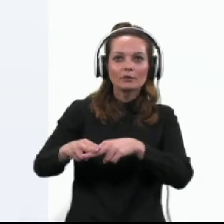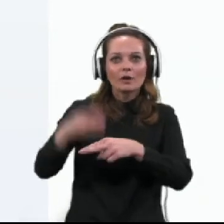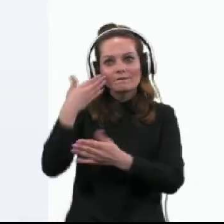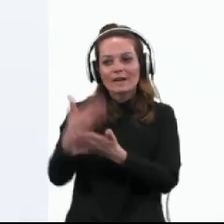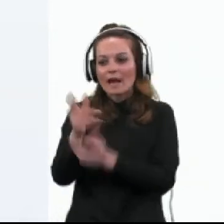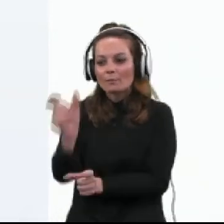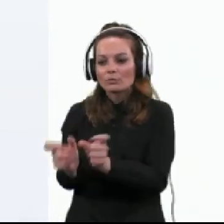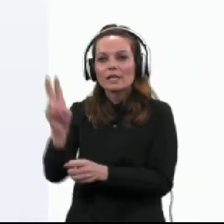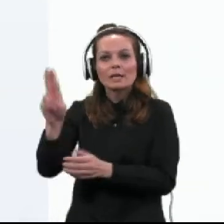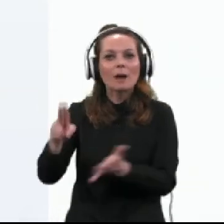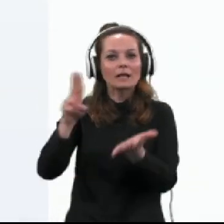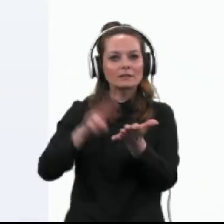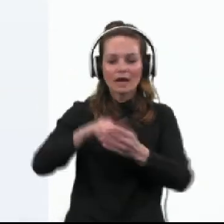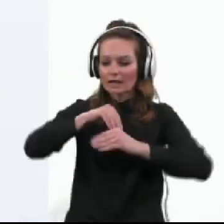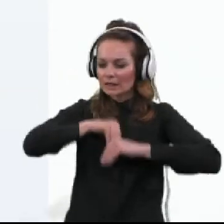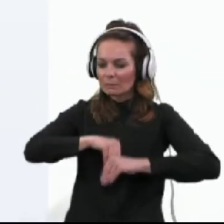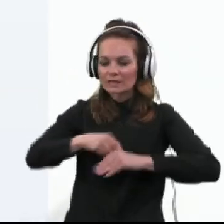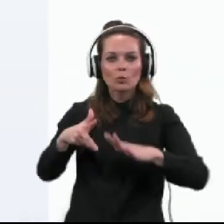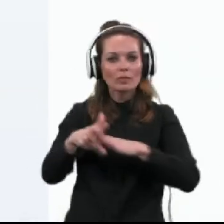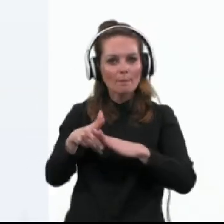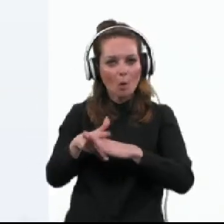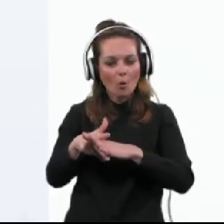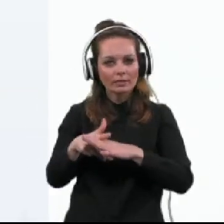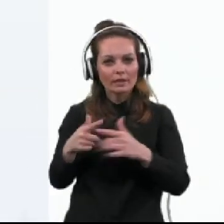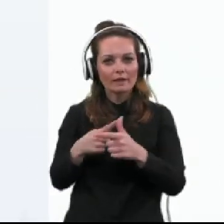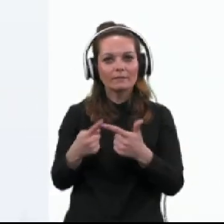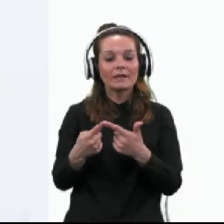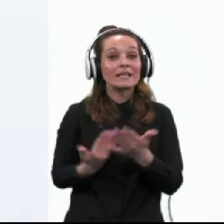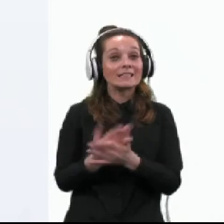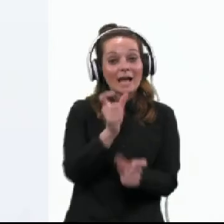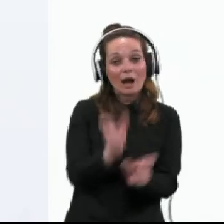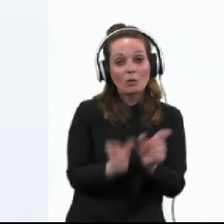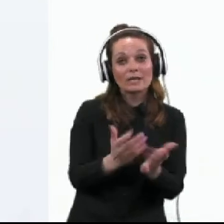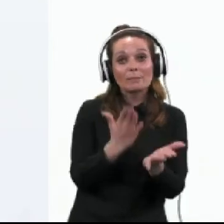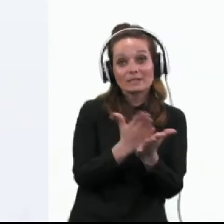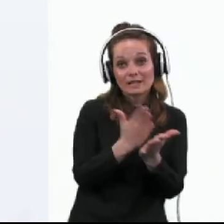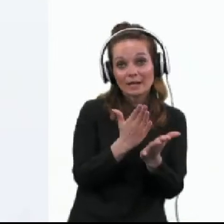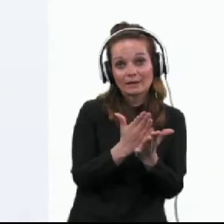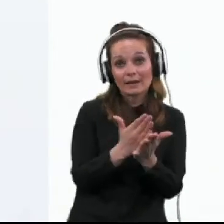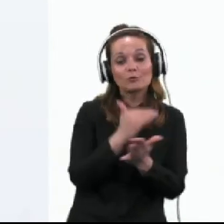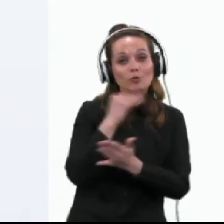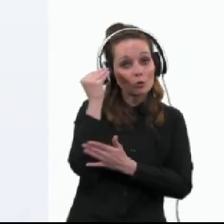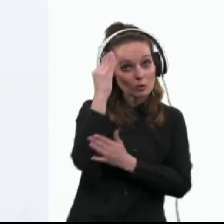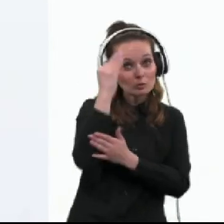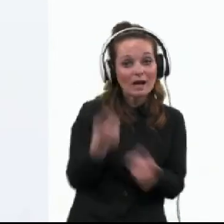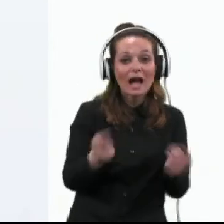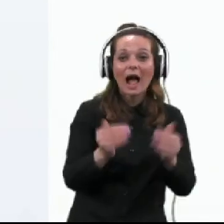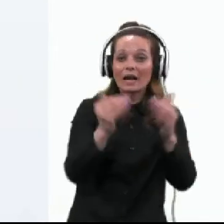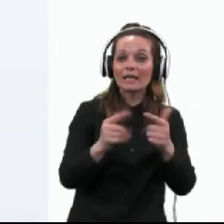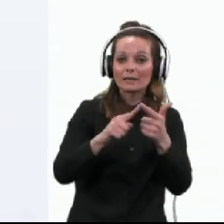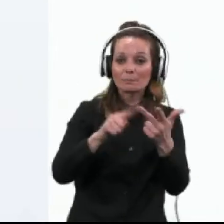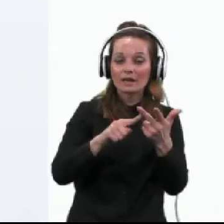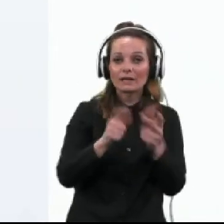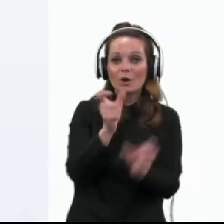imajo znake depresivne motnje, pri osebah srednešolsko izobrazbo ali manj in pri